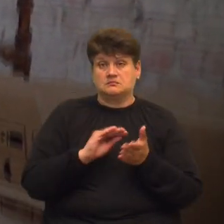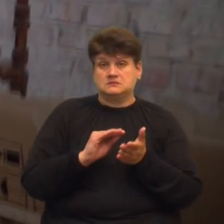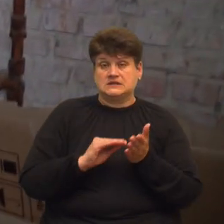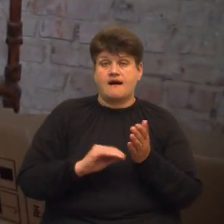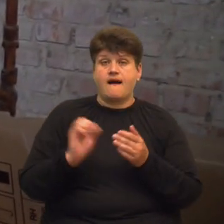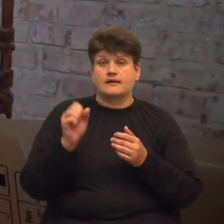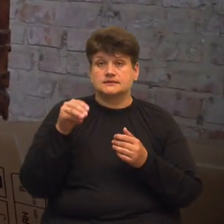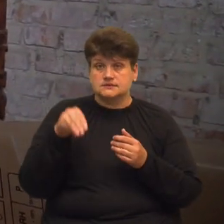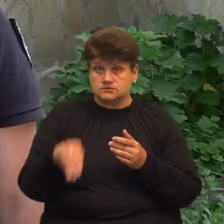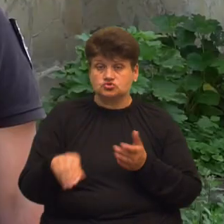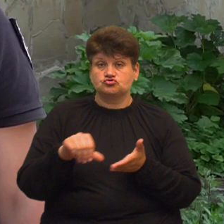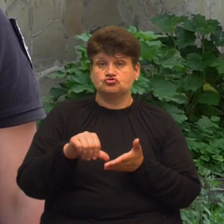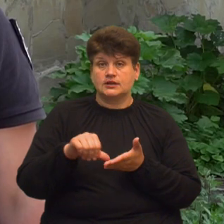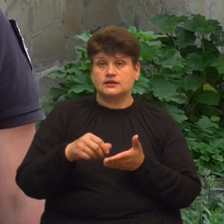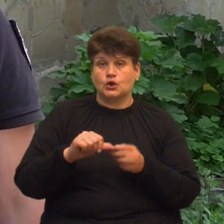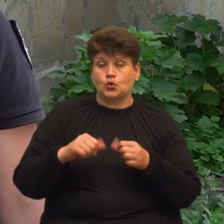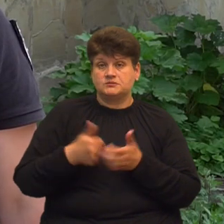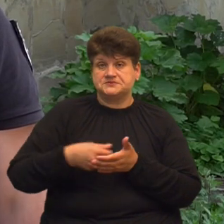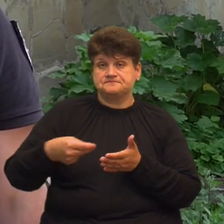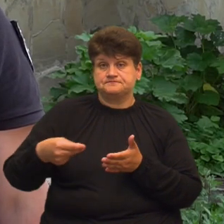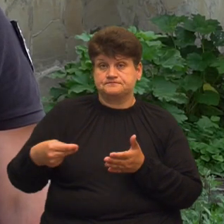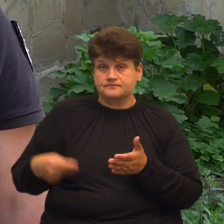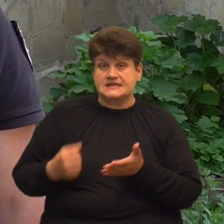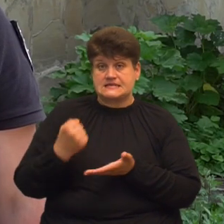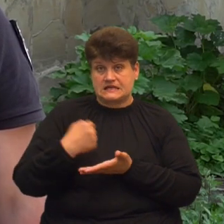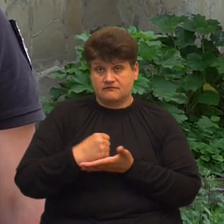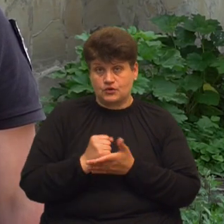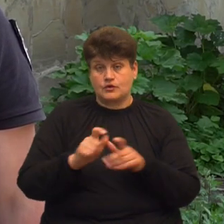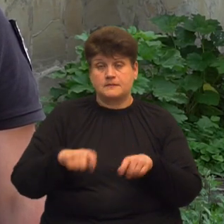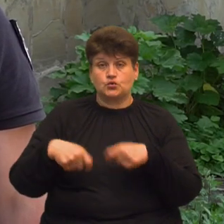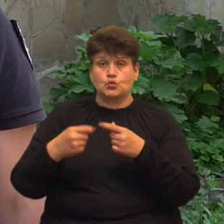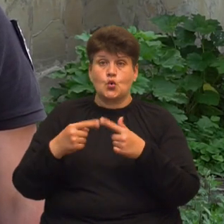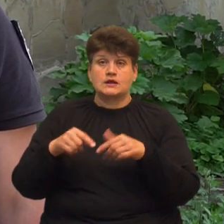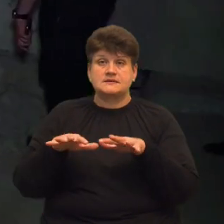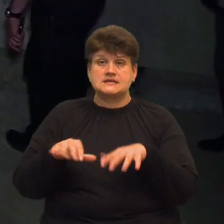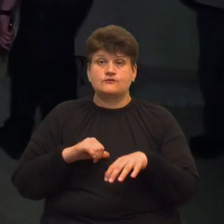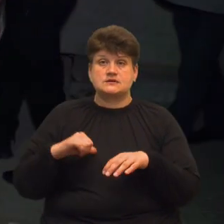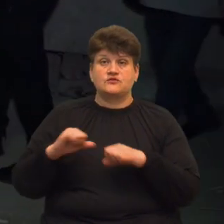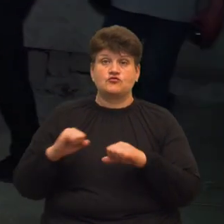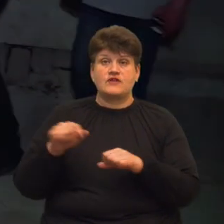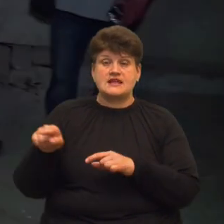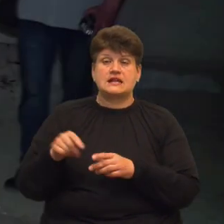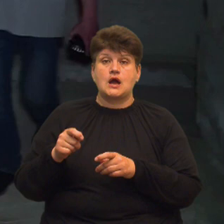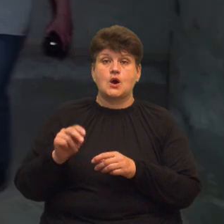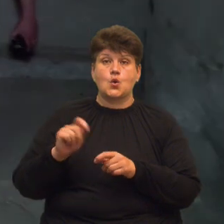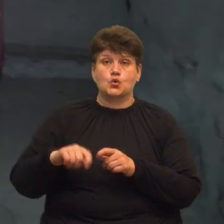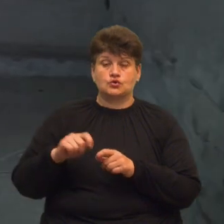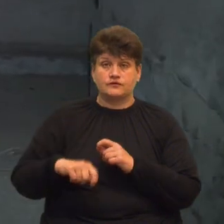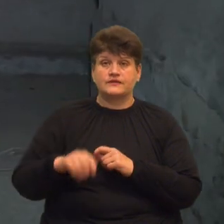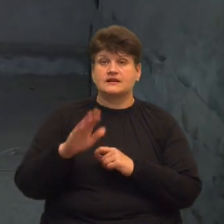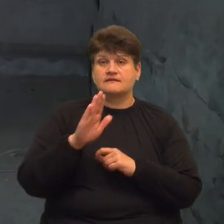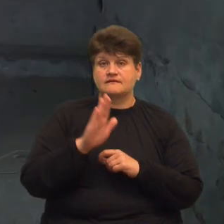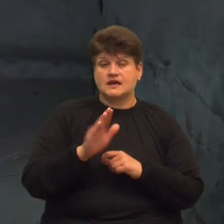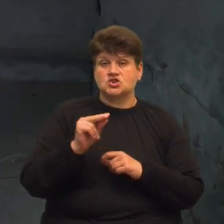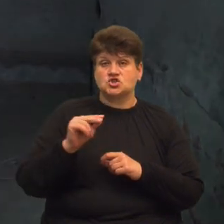членами комісії після перевірки. Показаний акт затверджується і передається органом місцевого самоврядування для контролю. В'ячеслав Ксьонзов розповідає,